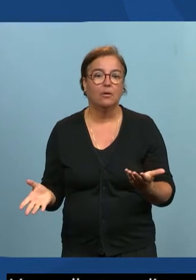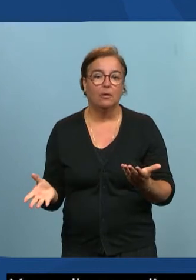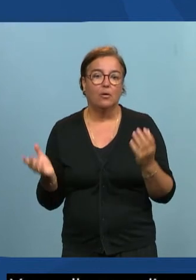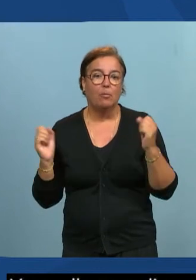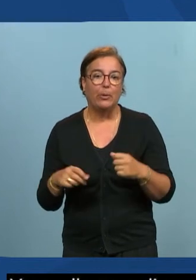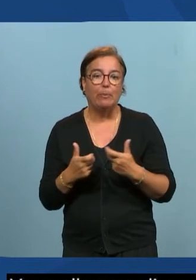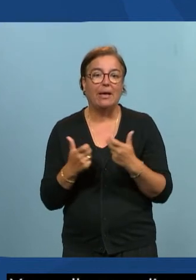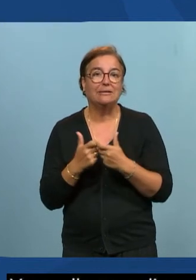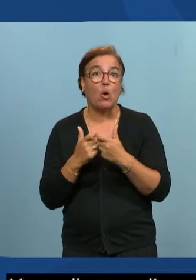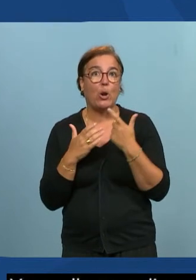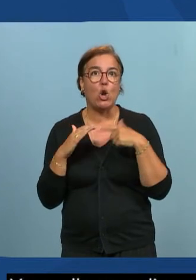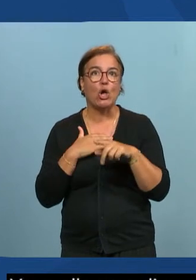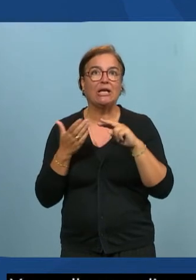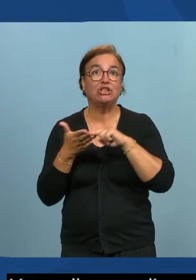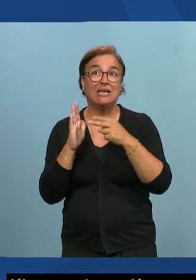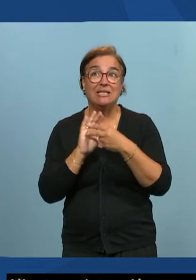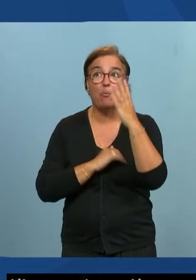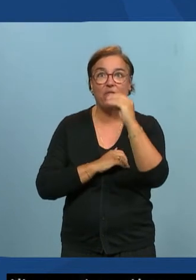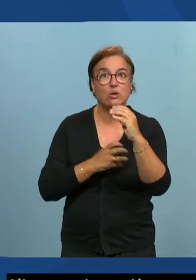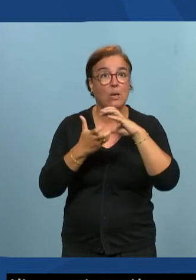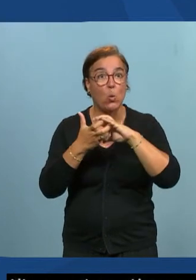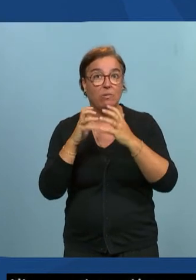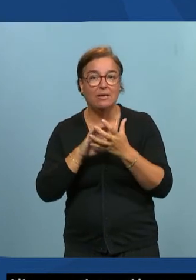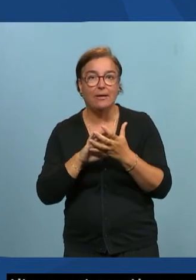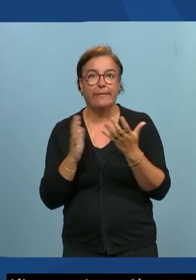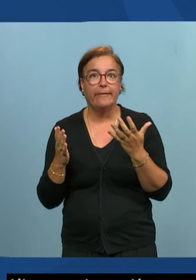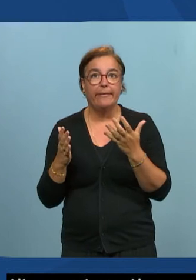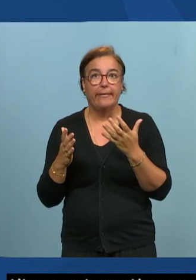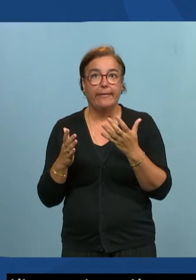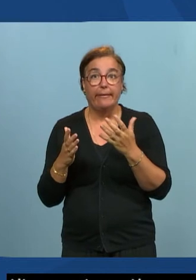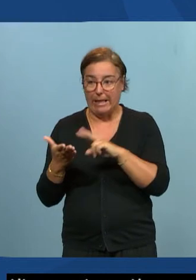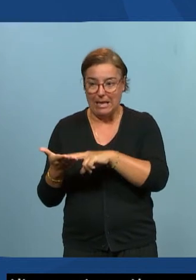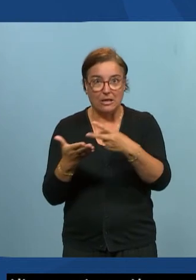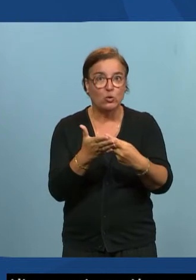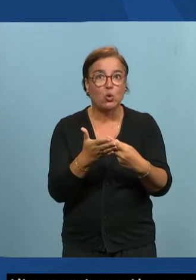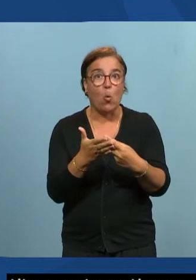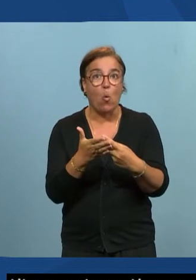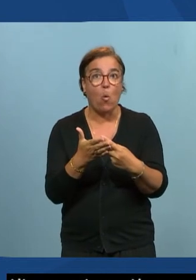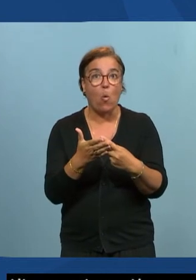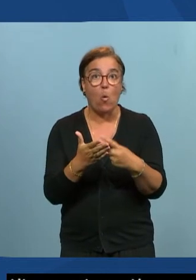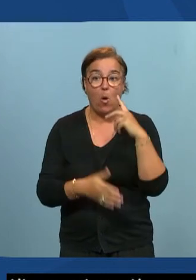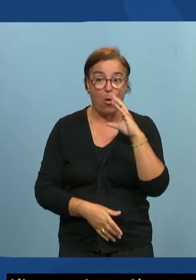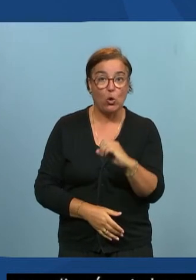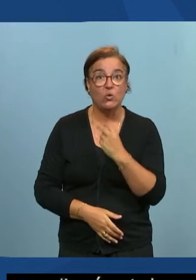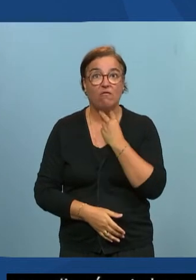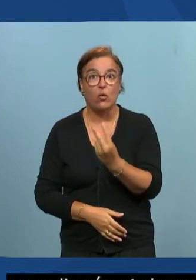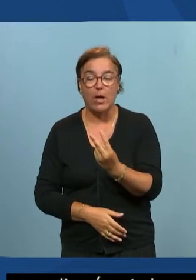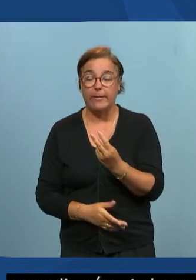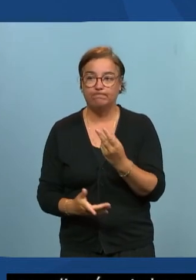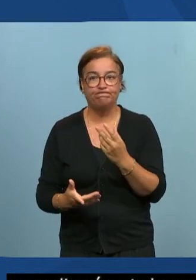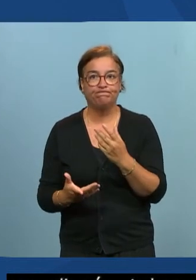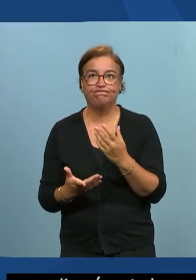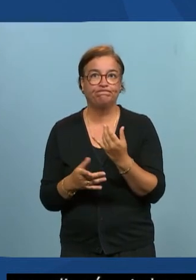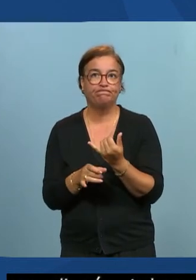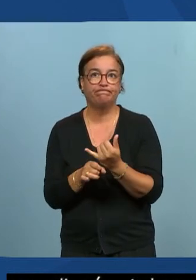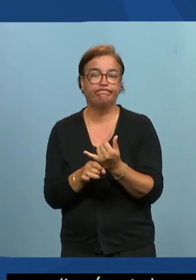un langage technique et fonctionnel compliqué et dans l'essence vocale de l'intelligence à toute système n pas et